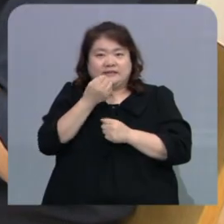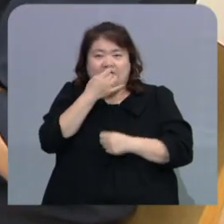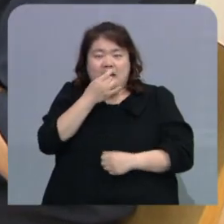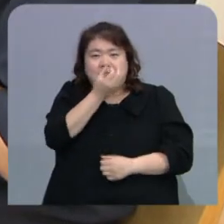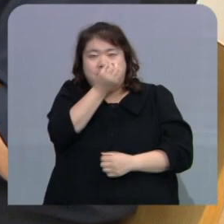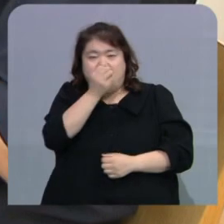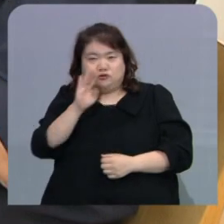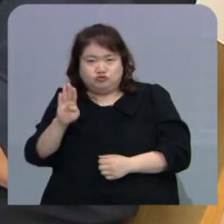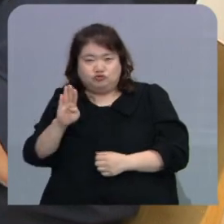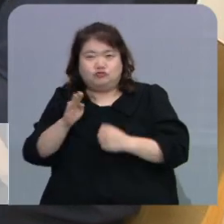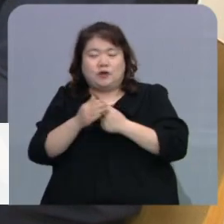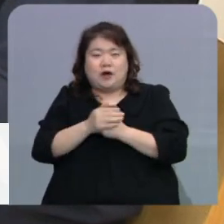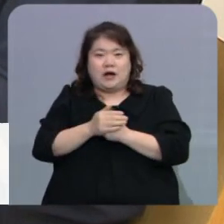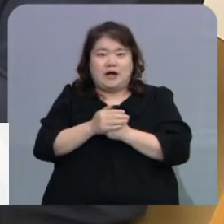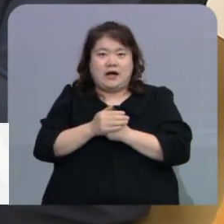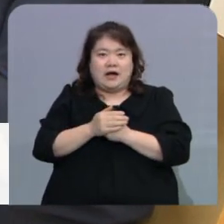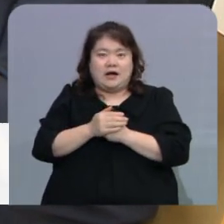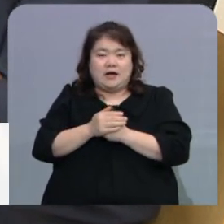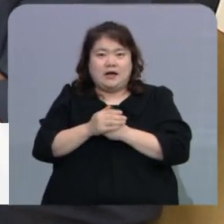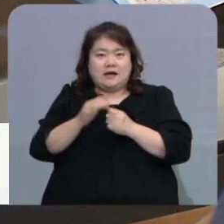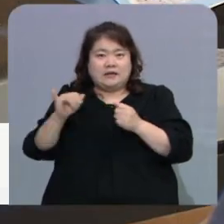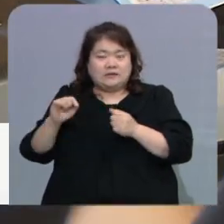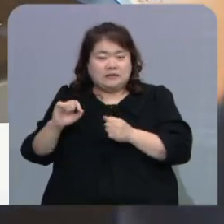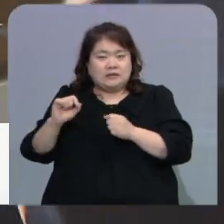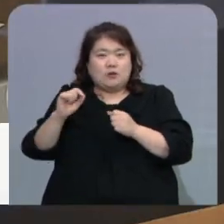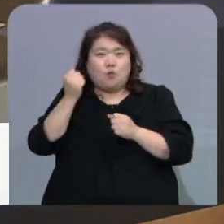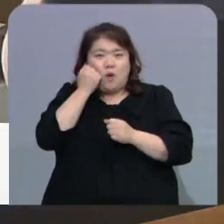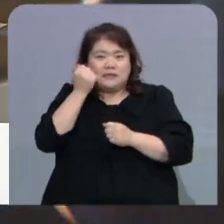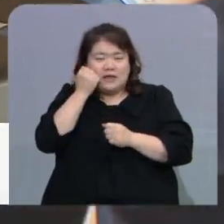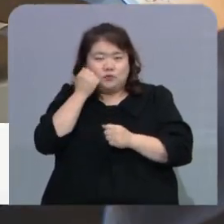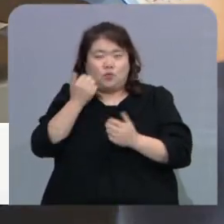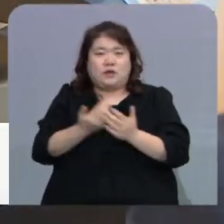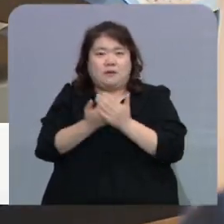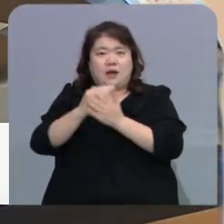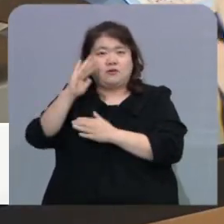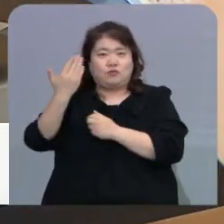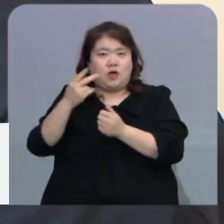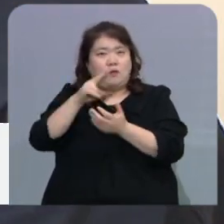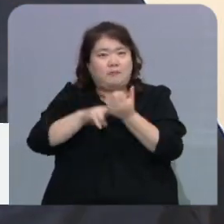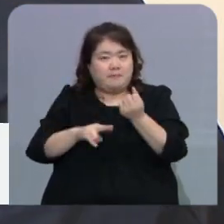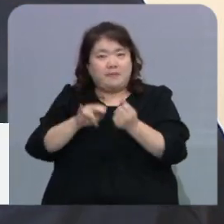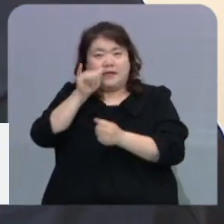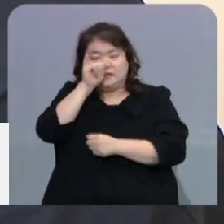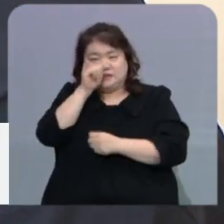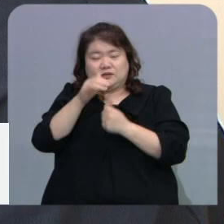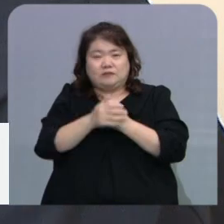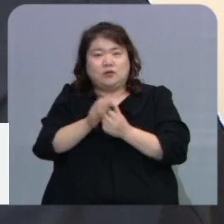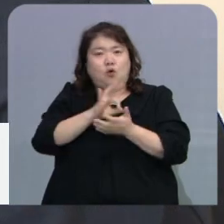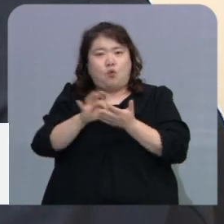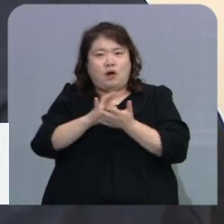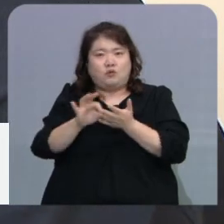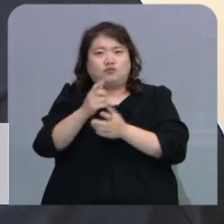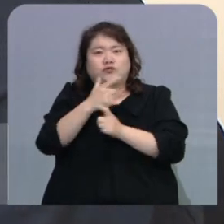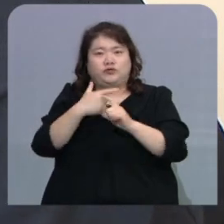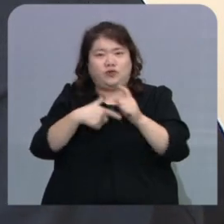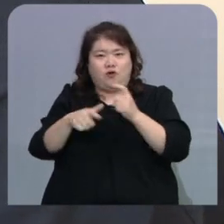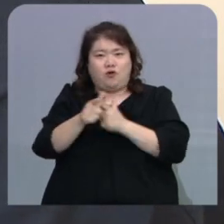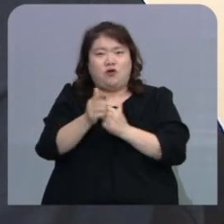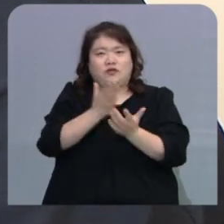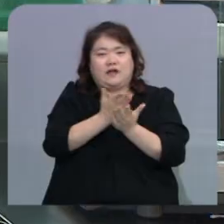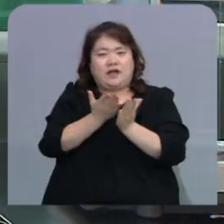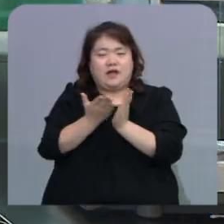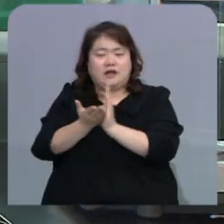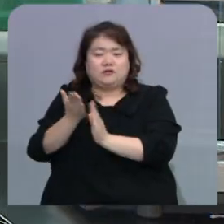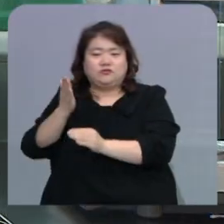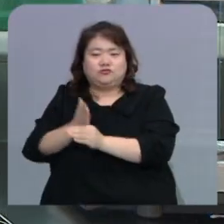수임밀이 아닌 쌀 유산 발효물이 첨가된 쌀 과자도 개발도에 상품화되는 등 쌀 활용도는 점차 다양해지고 있습니다.